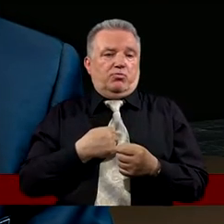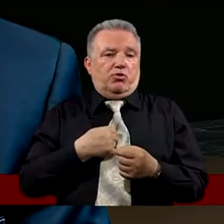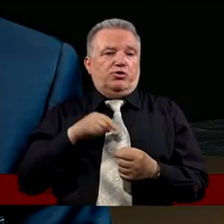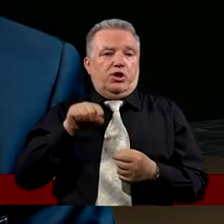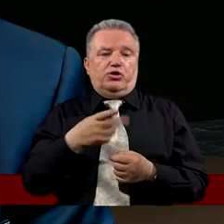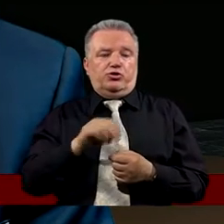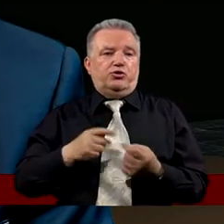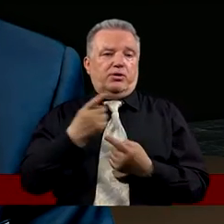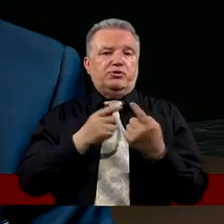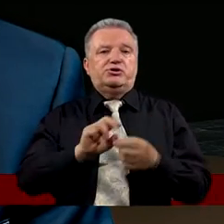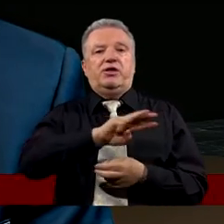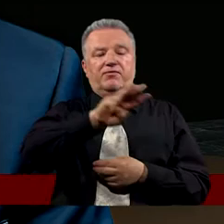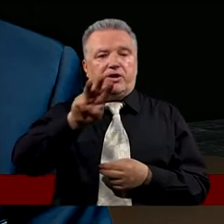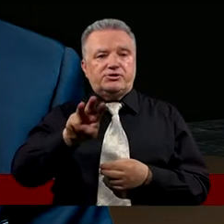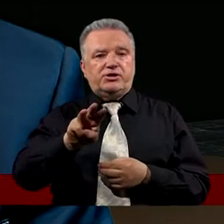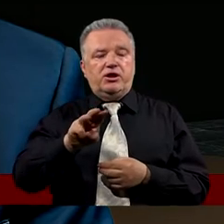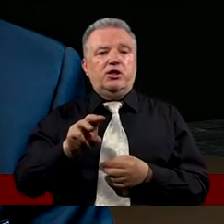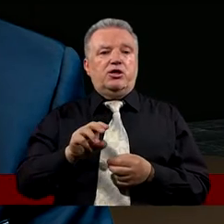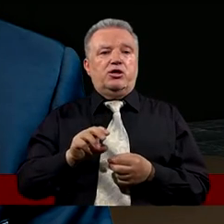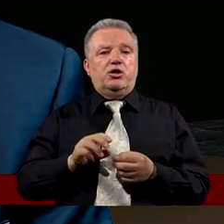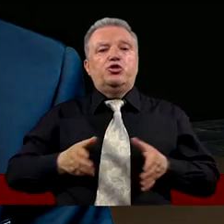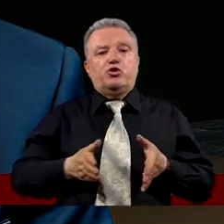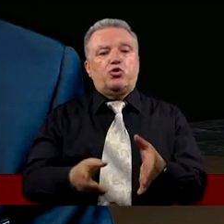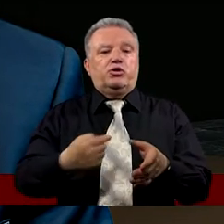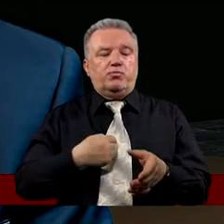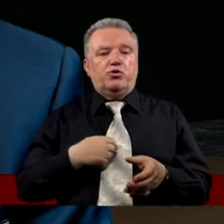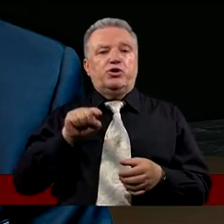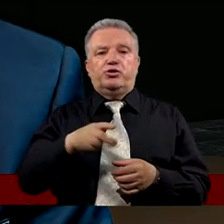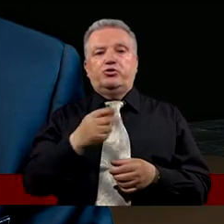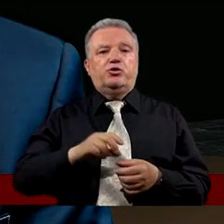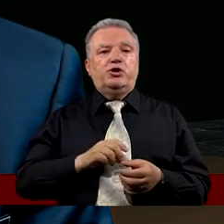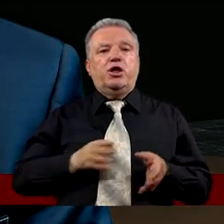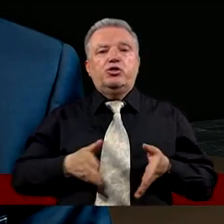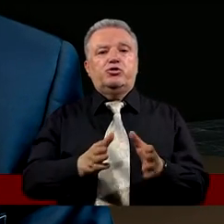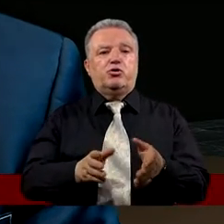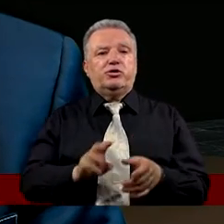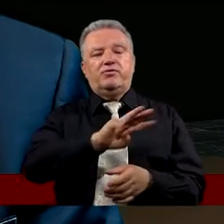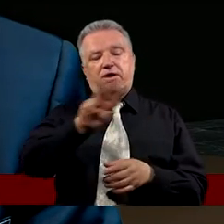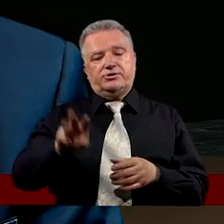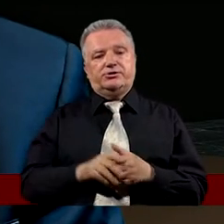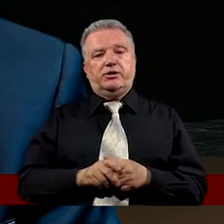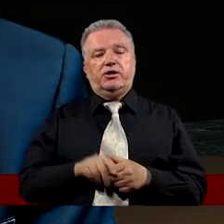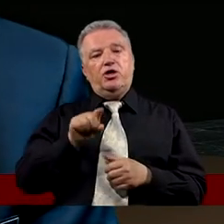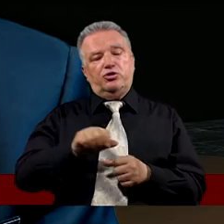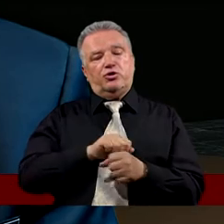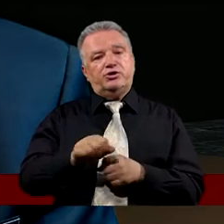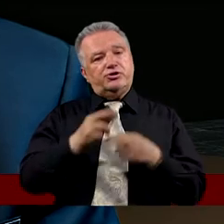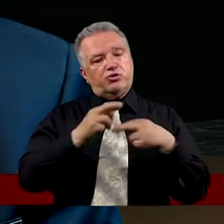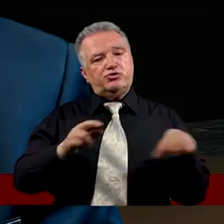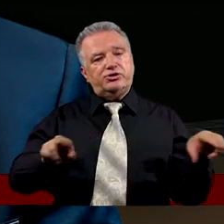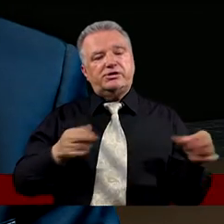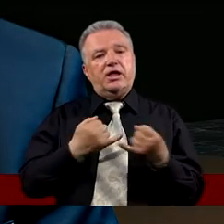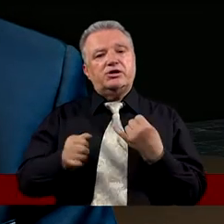moje To nie myśli wasze Drogi moje To nie drogi wasze Tak I To jest zasadnicza różnica